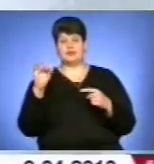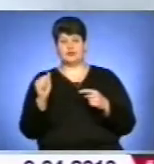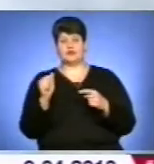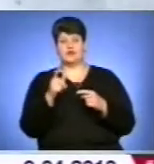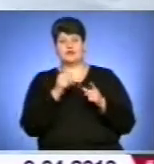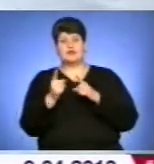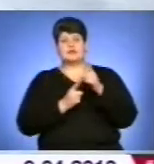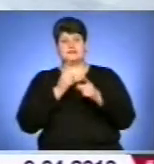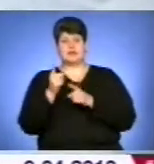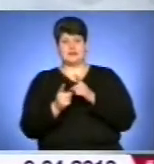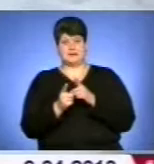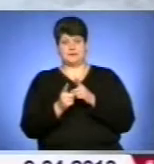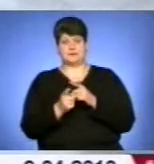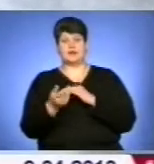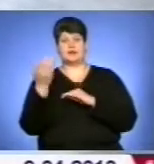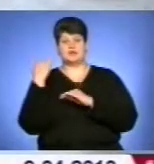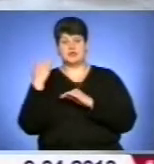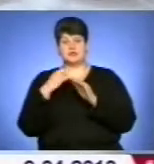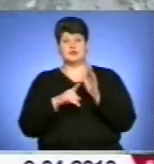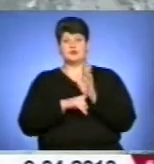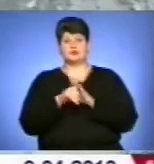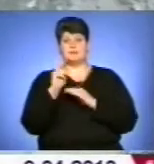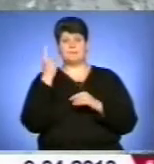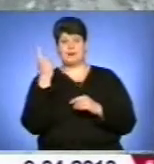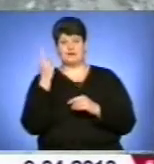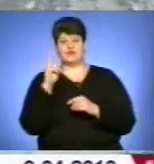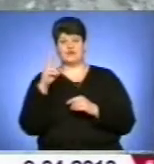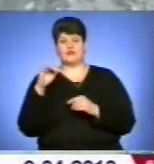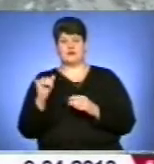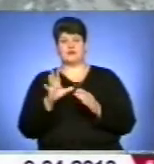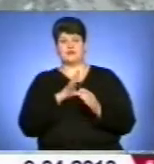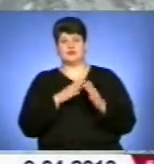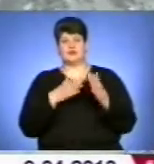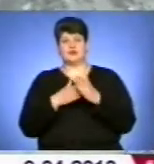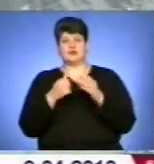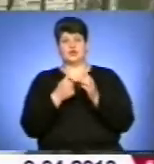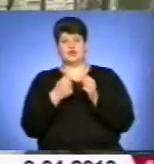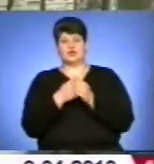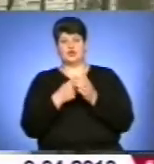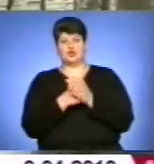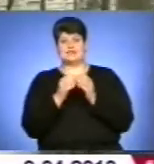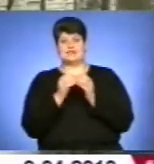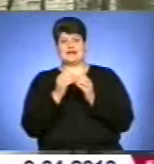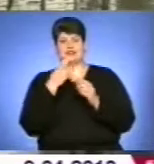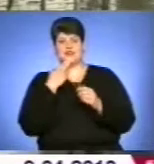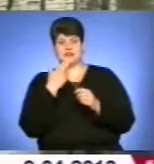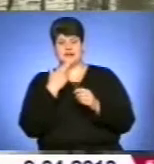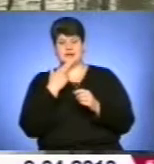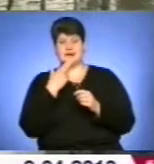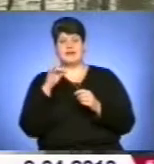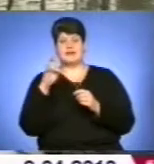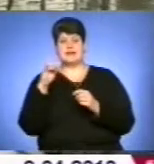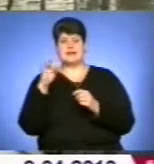цього року змінили. Попередньо розпочинався 1 квітня і тривав до 10 червня включно. Нерест – це відповідальний